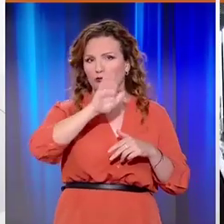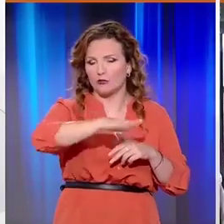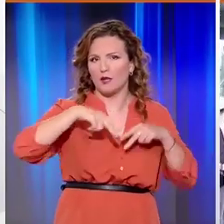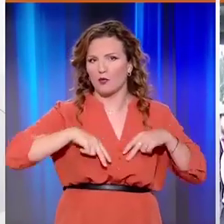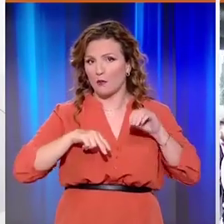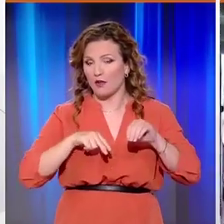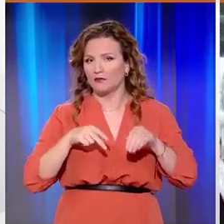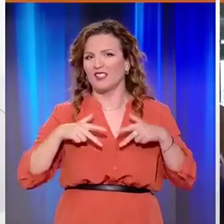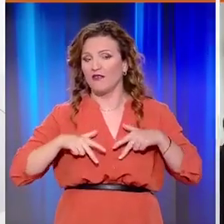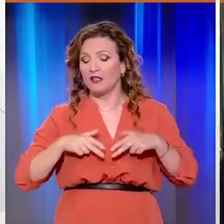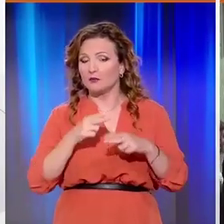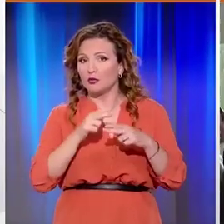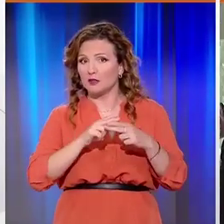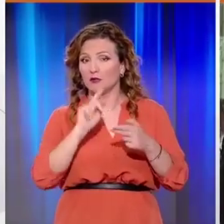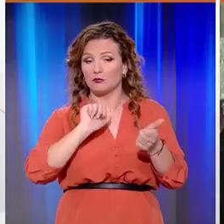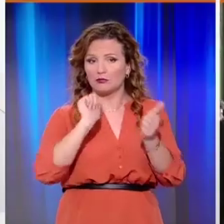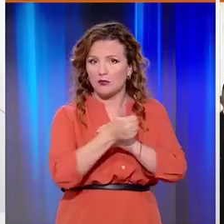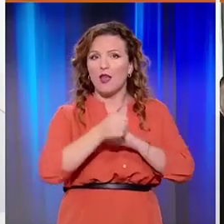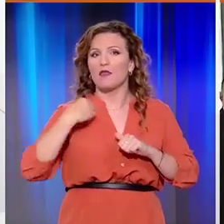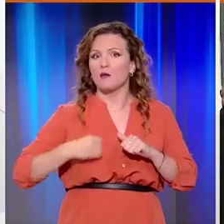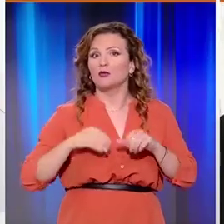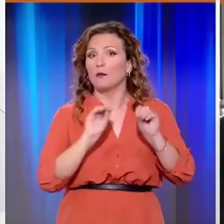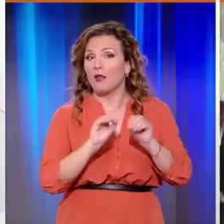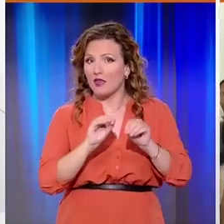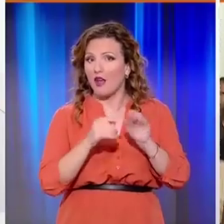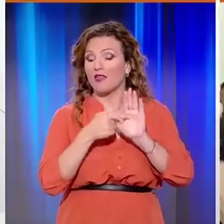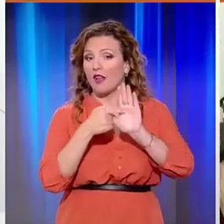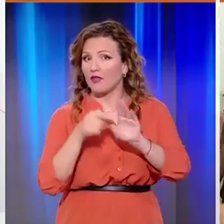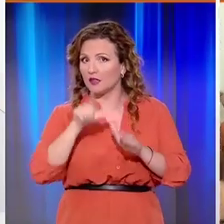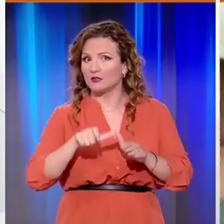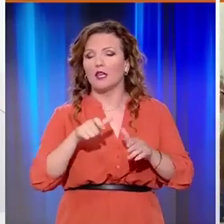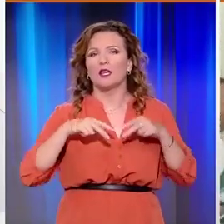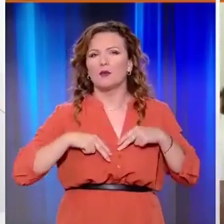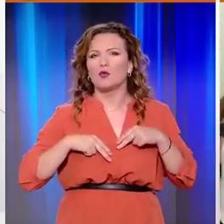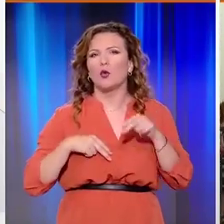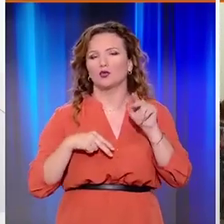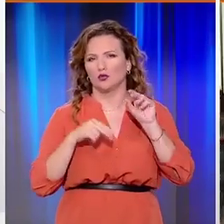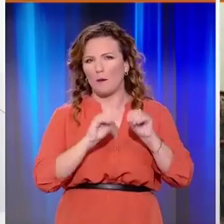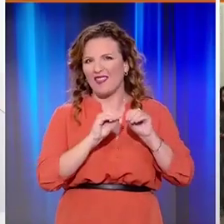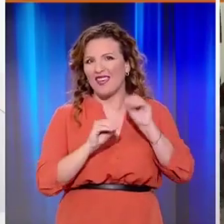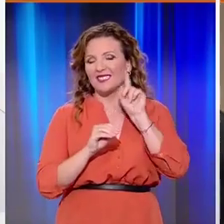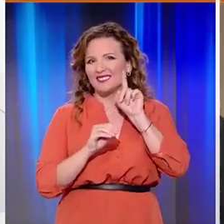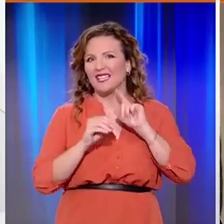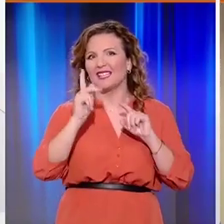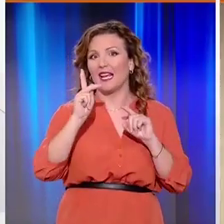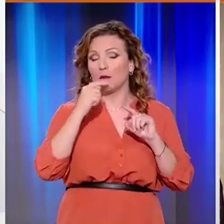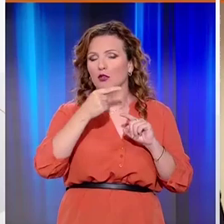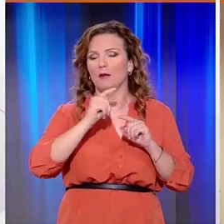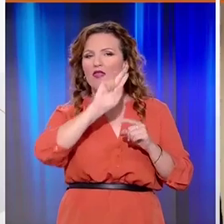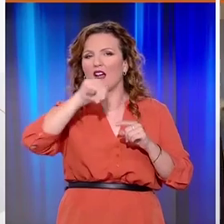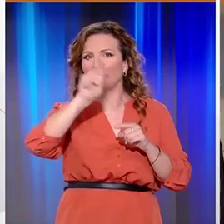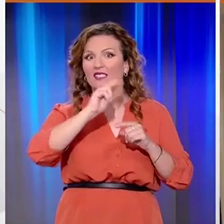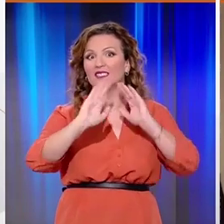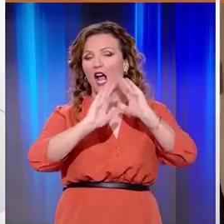σημασία που δίνει η κυβέρνησή του στα θέματα της δημόσιας παιδείας. Η Υπουργός Παιδείας Νίκη Κεραμαίος ανακοίνωσε την κατάργηση του ασύλου